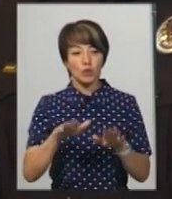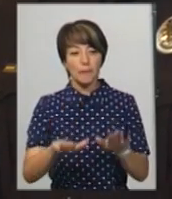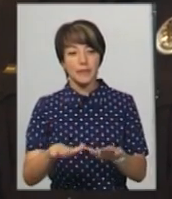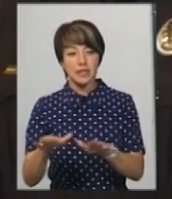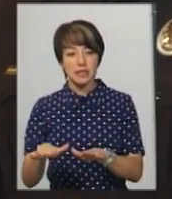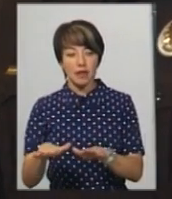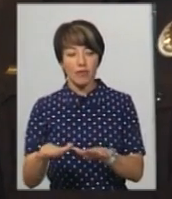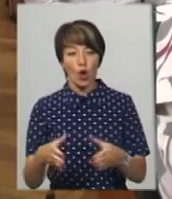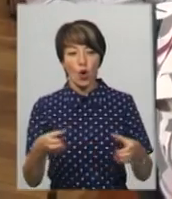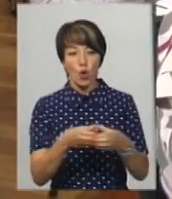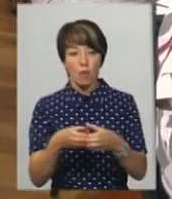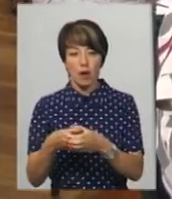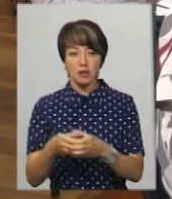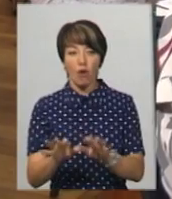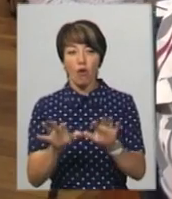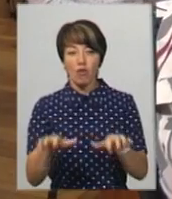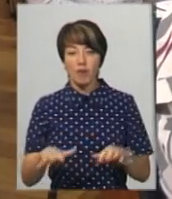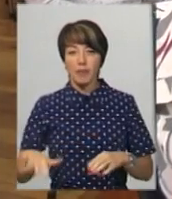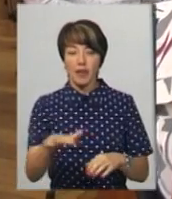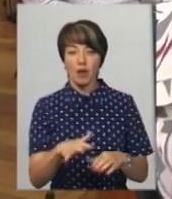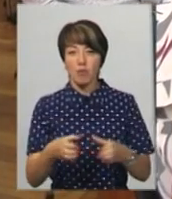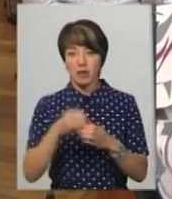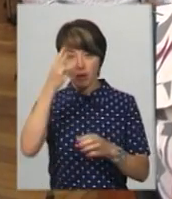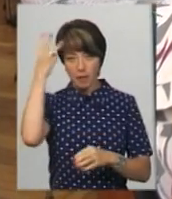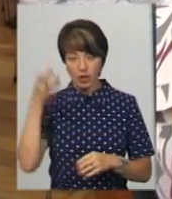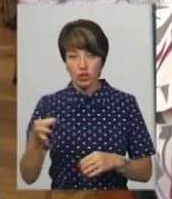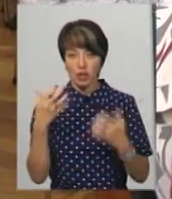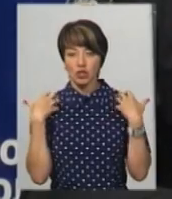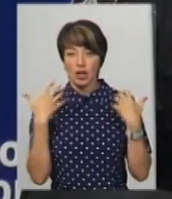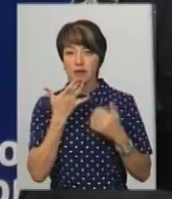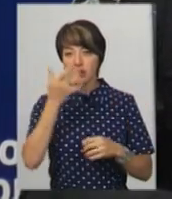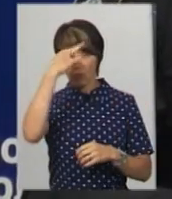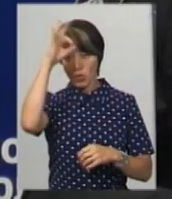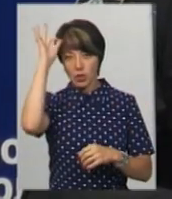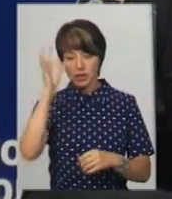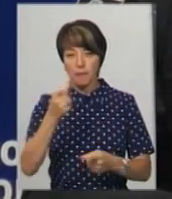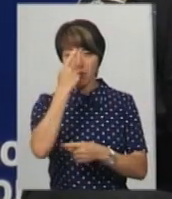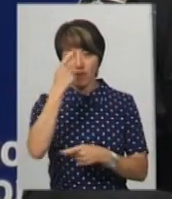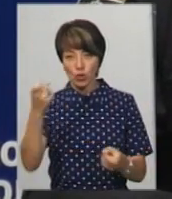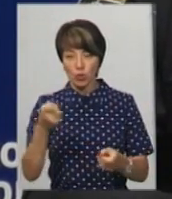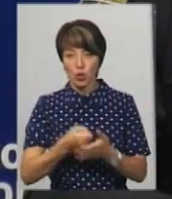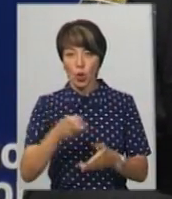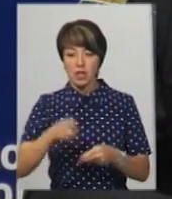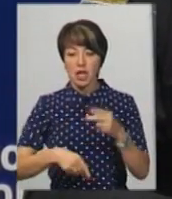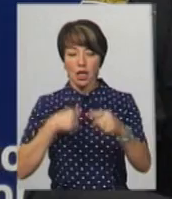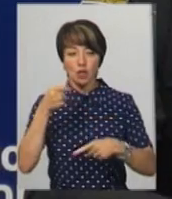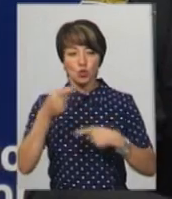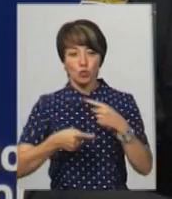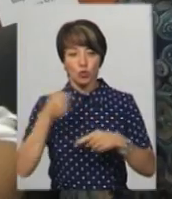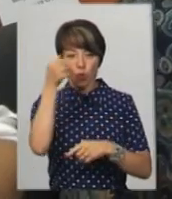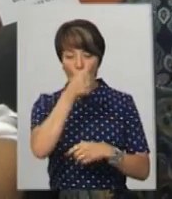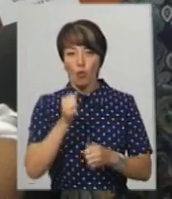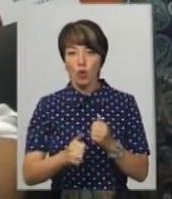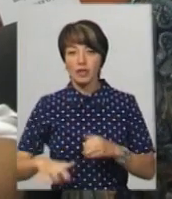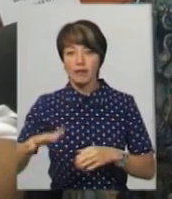громадах. Головам тергромад Хмельниччини начальник Нацполіції Хмельницької області Василь Віконський повідомив, до кінця наступного року в кожній